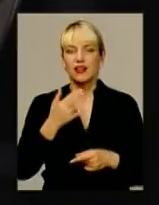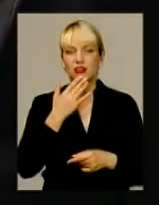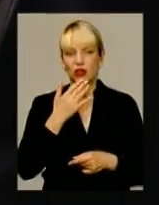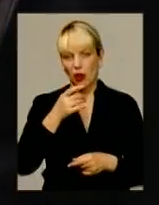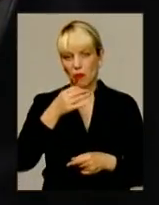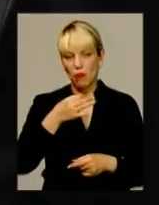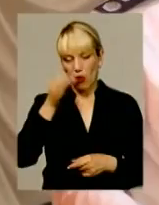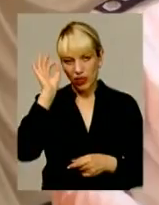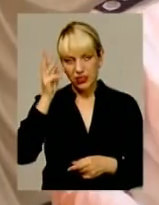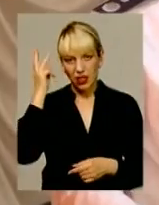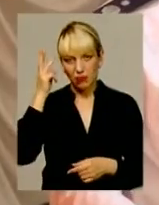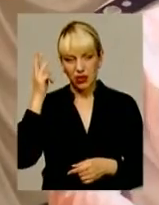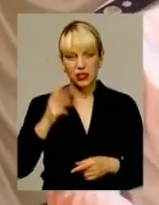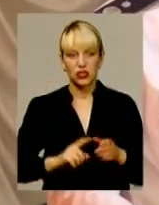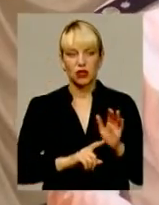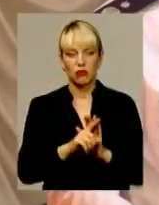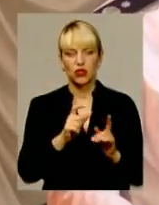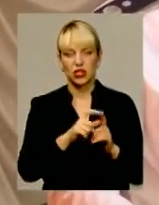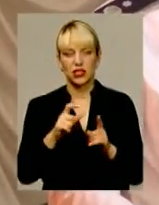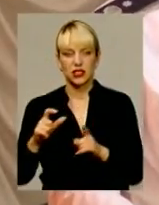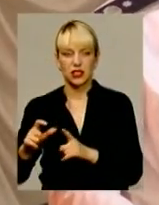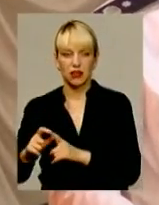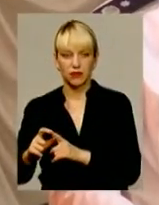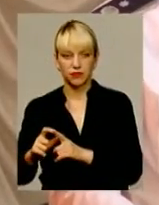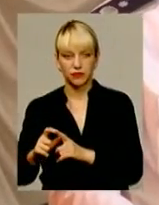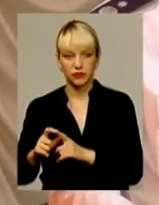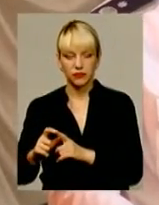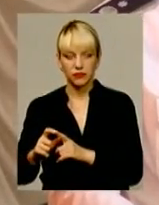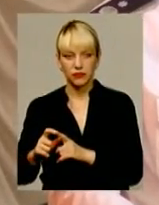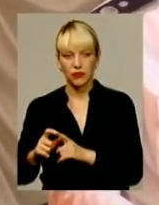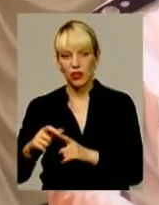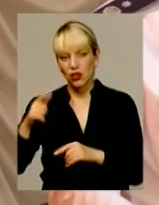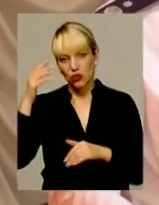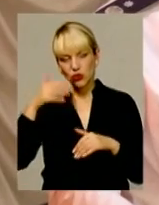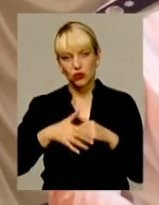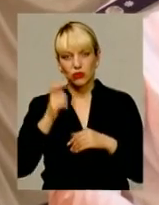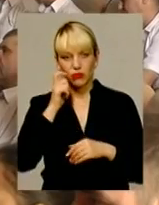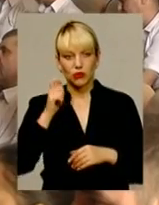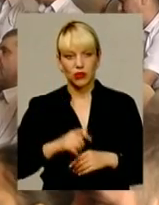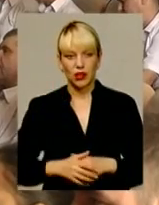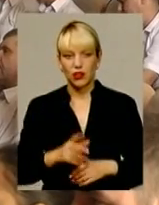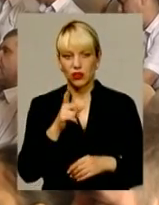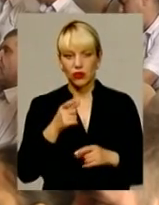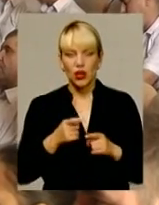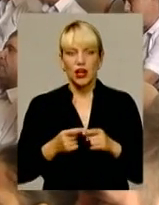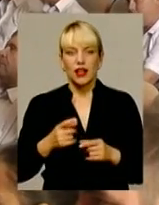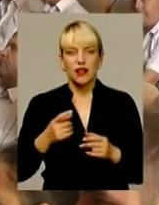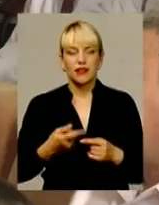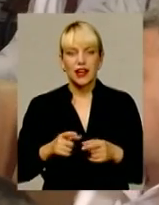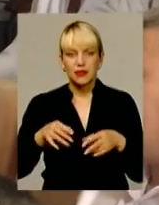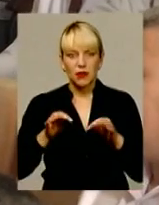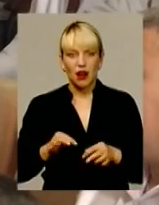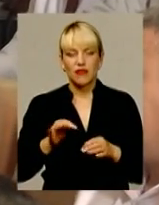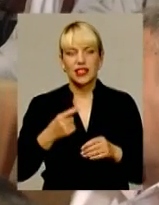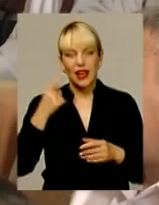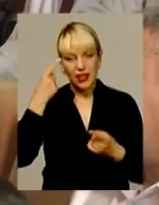починає з лірики. Не розчаровуйся Україні і зрозумій її печаль. Насправді ідея переіменувати